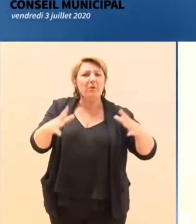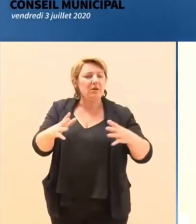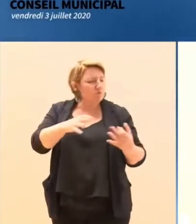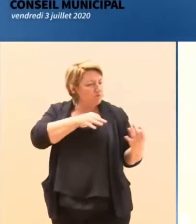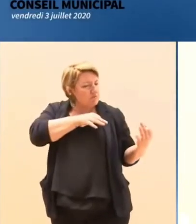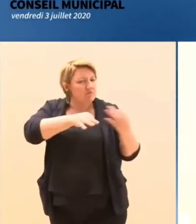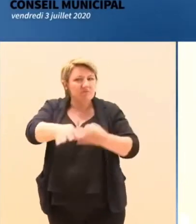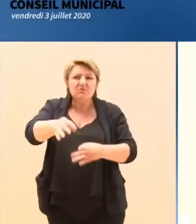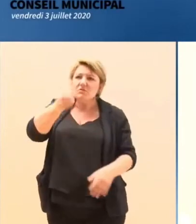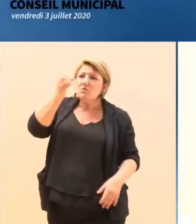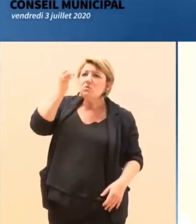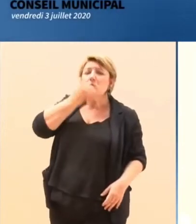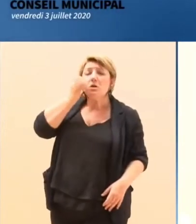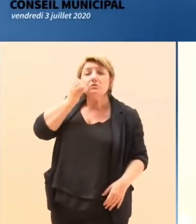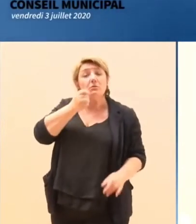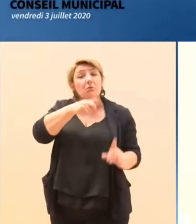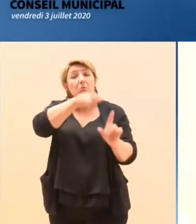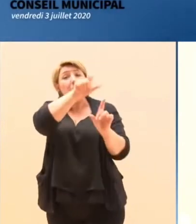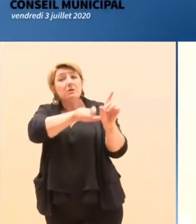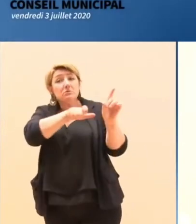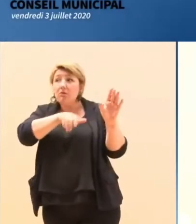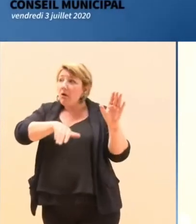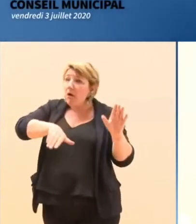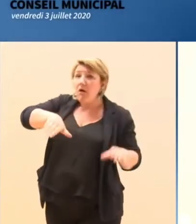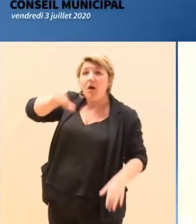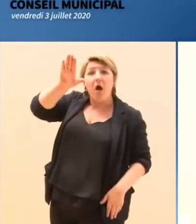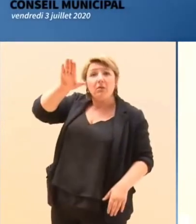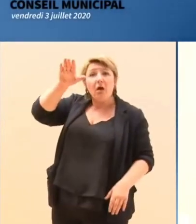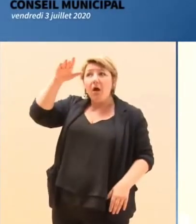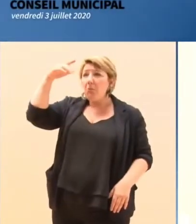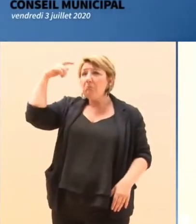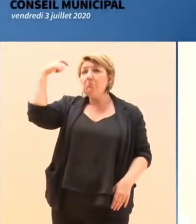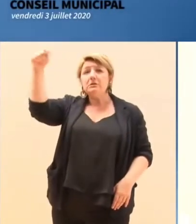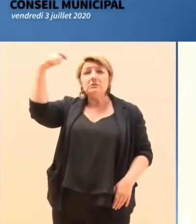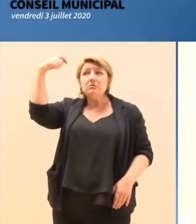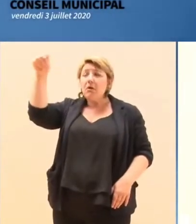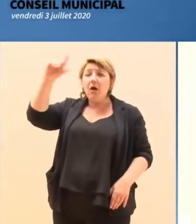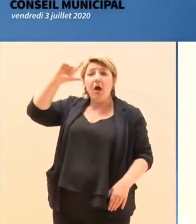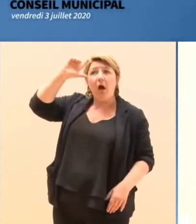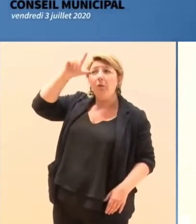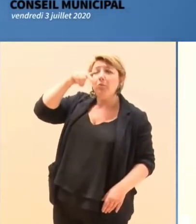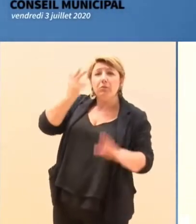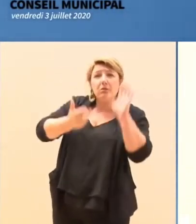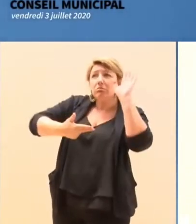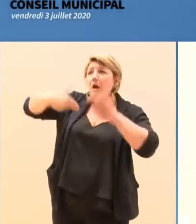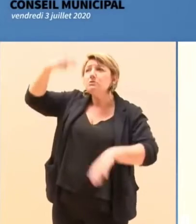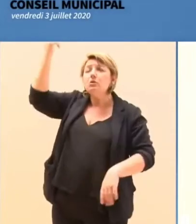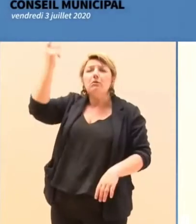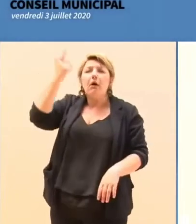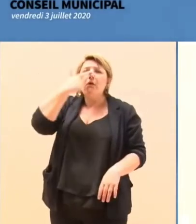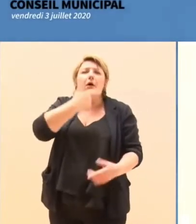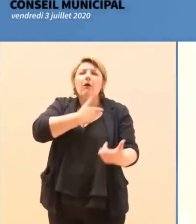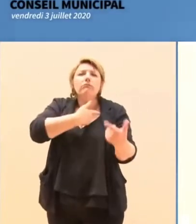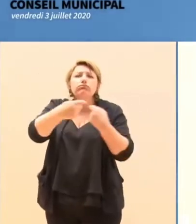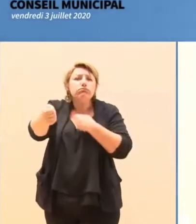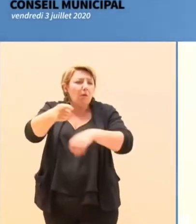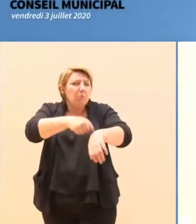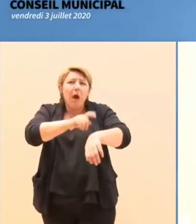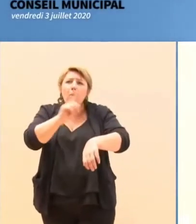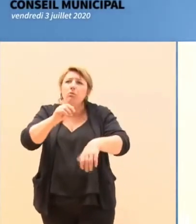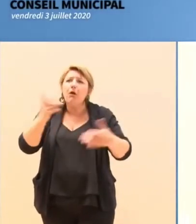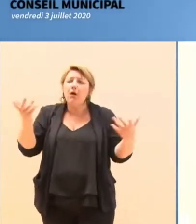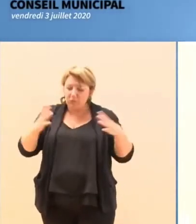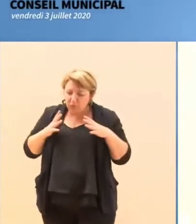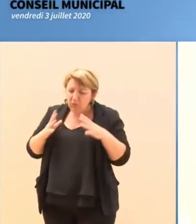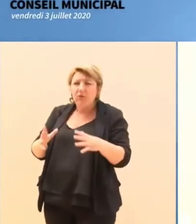les instants qui n'est pas compatible avec d'autres options nationales importantes. Vous l'avez